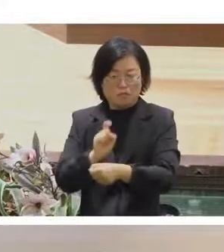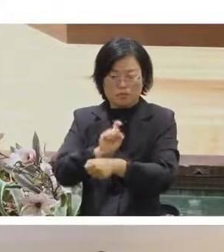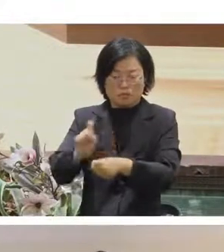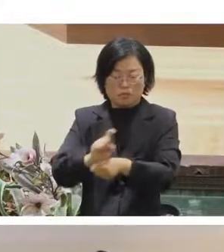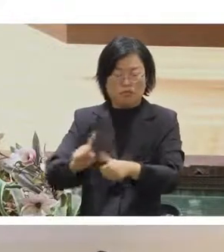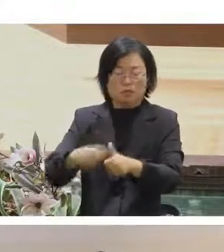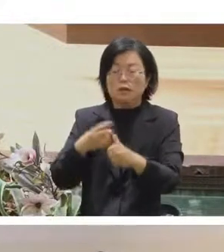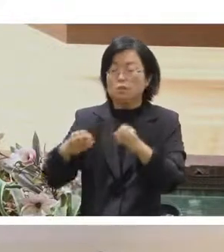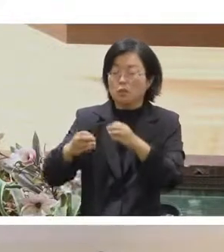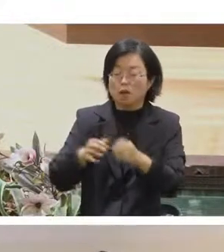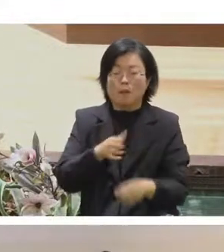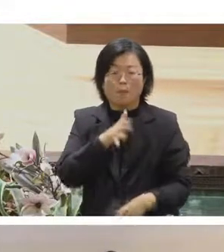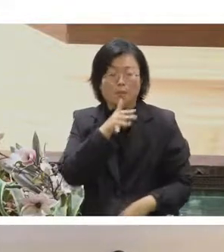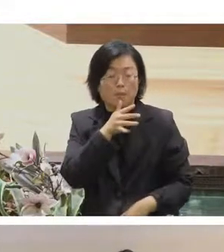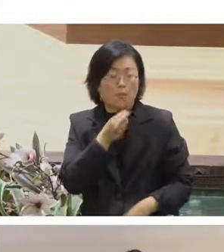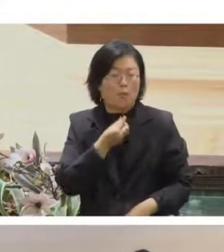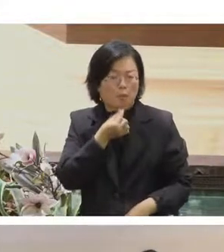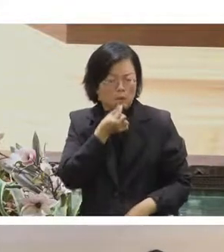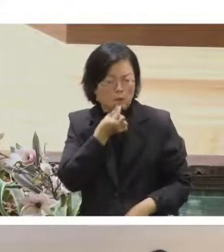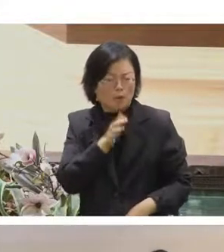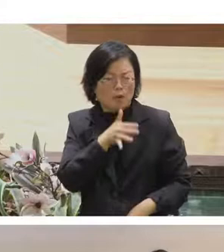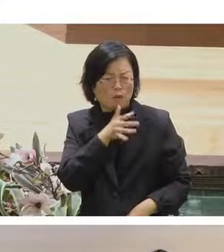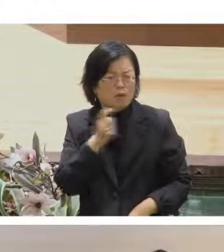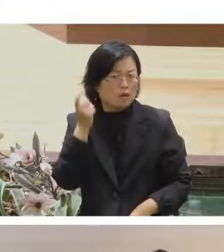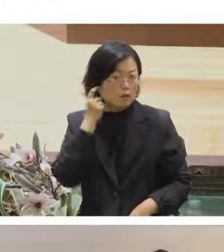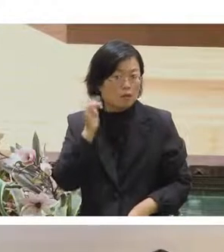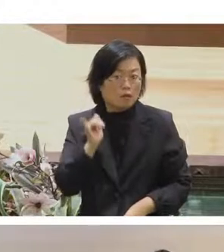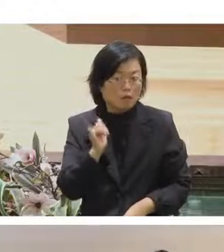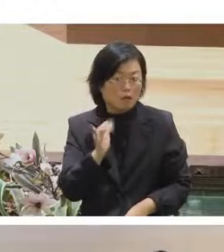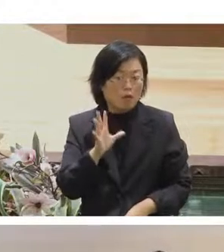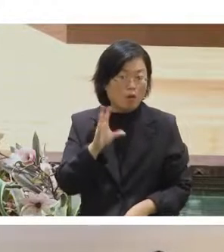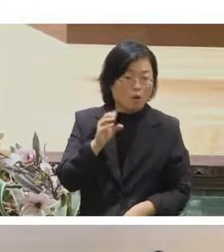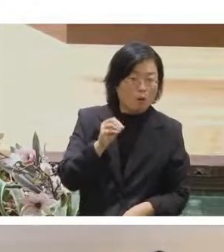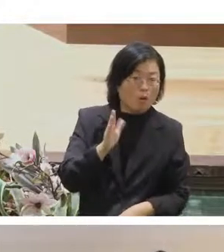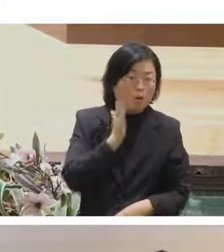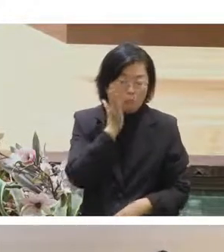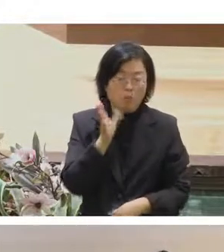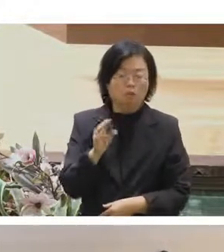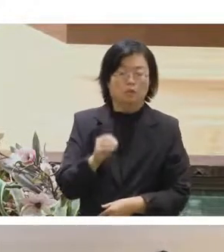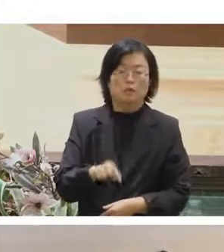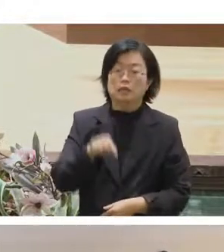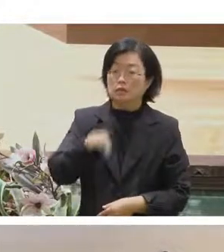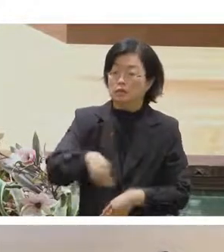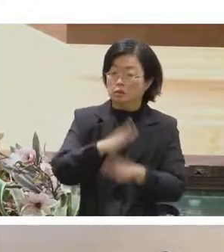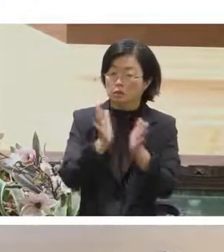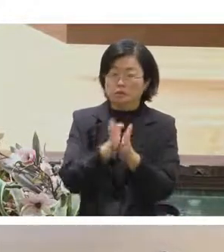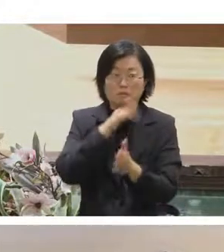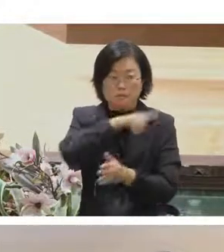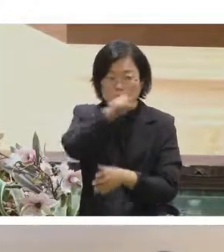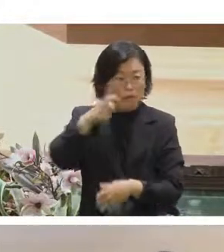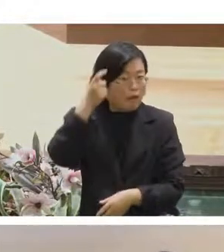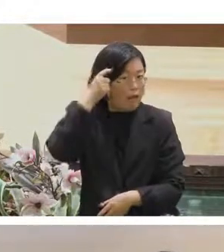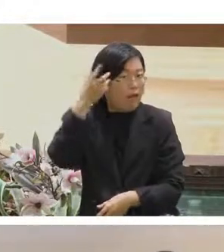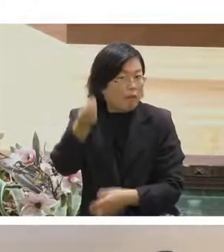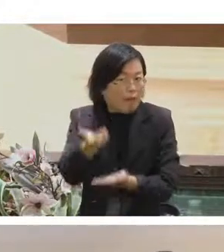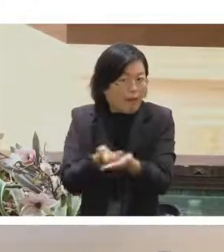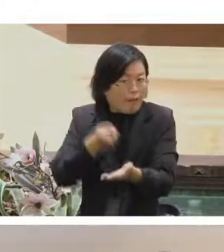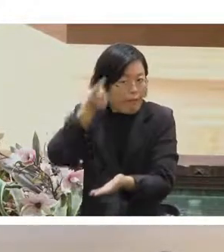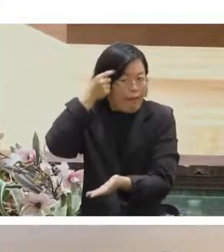風OBOK 連線有沒有問題這些都是我們一開始沒有想過的前置麻煩的地方